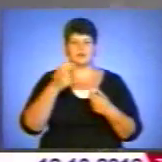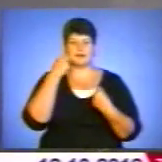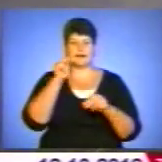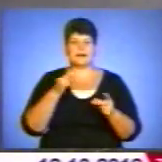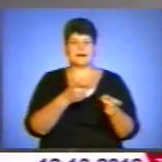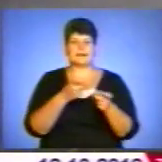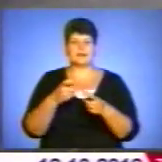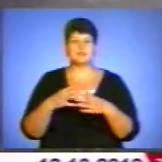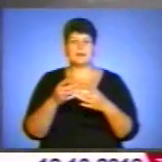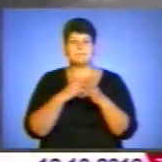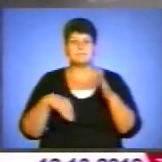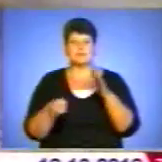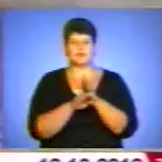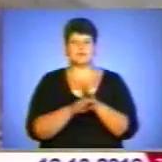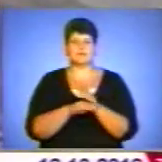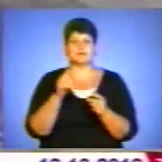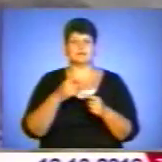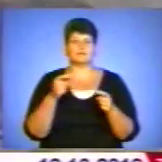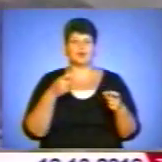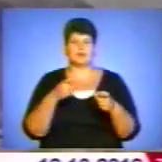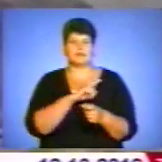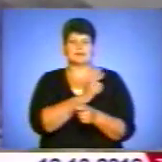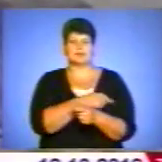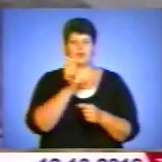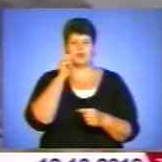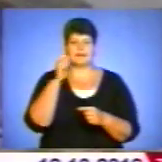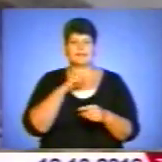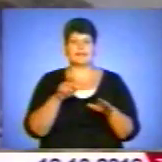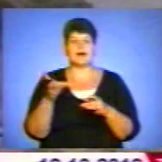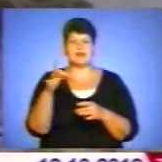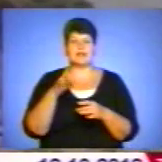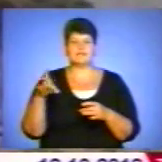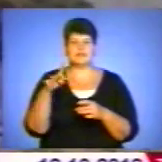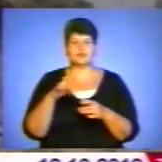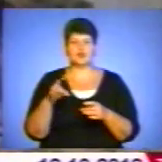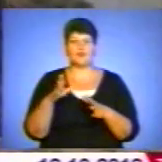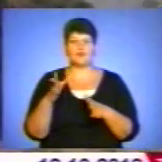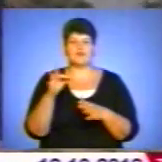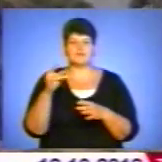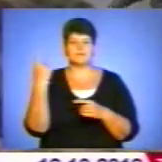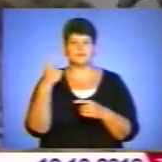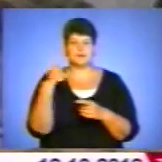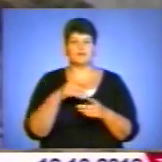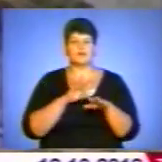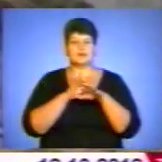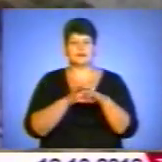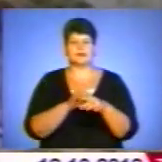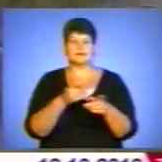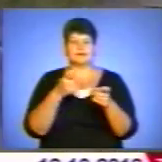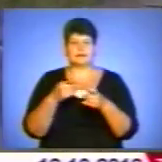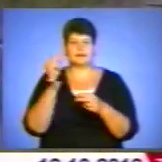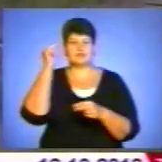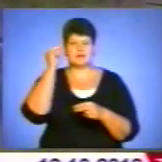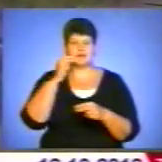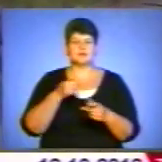артилерійський підрозділ Збройних сил України. На Рівненському загальновійськовому полігоні вони проходили тактичне навчання з бойової стрільби